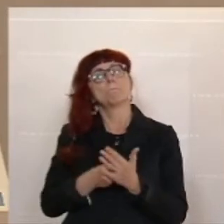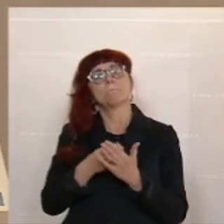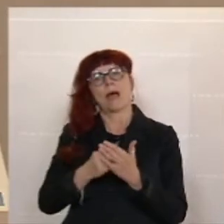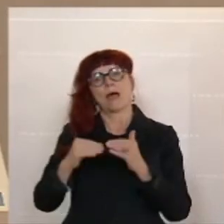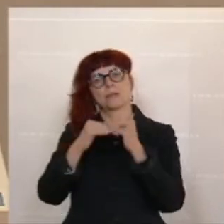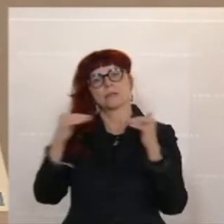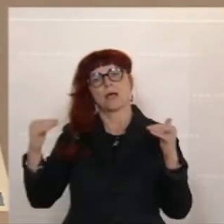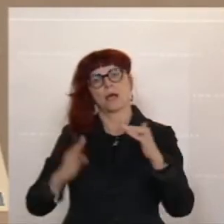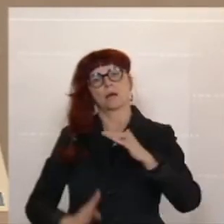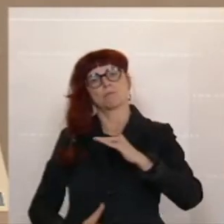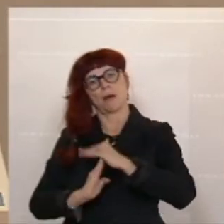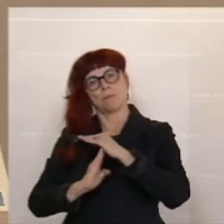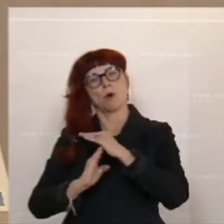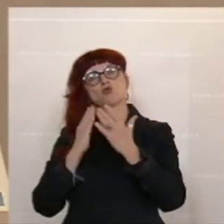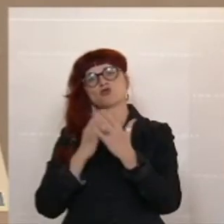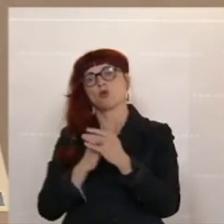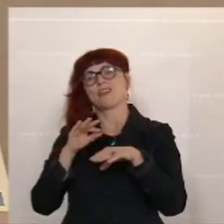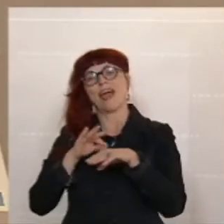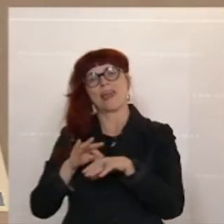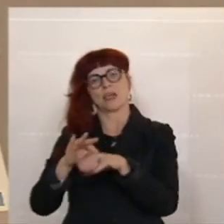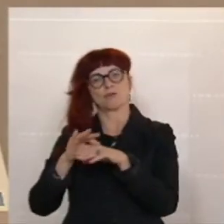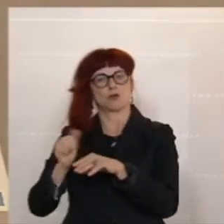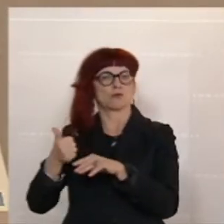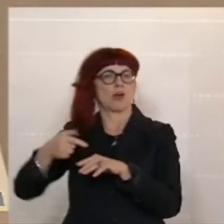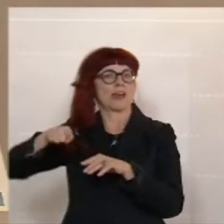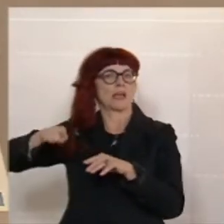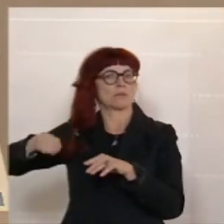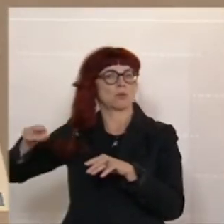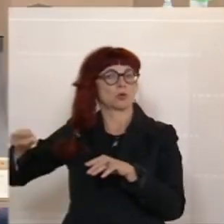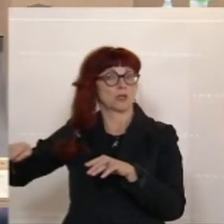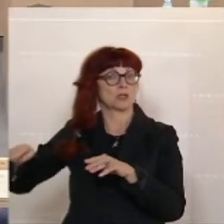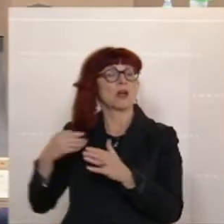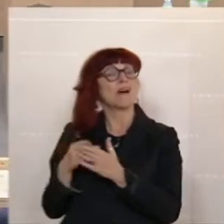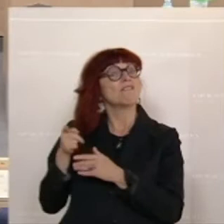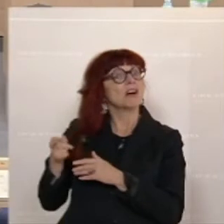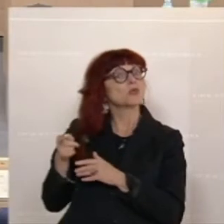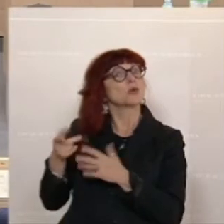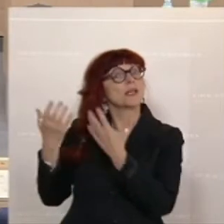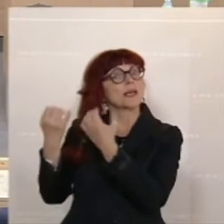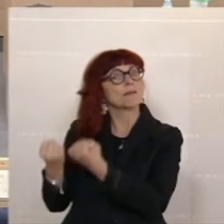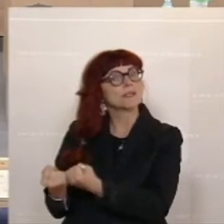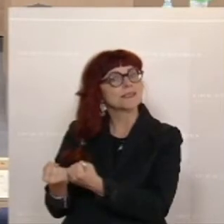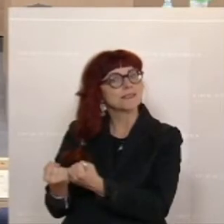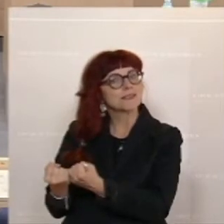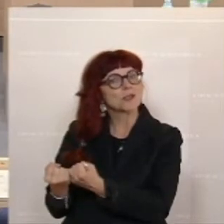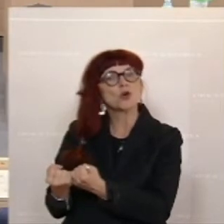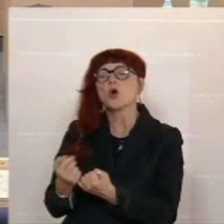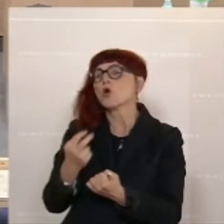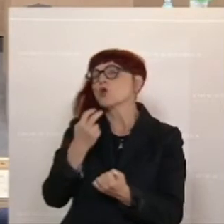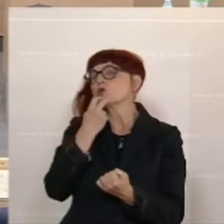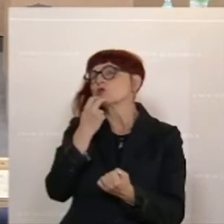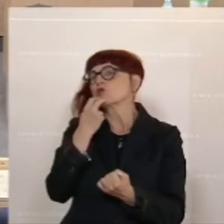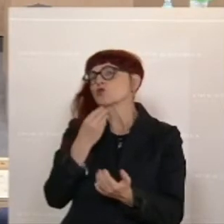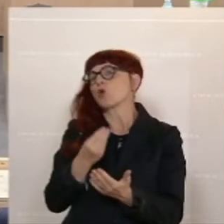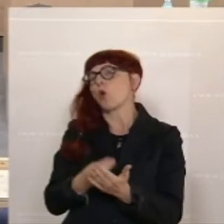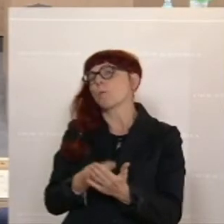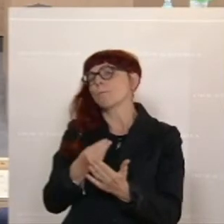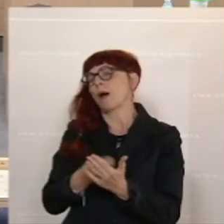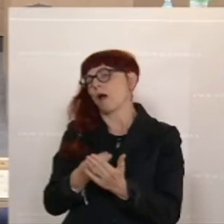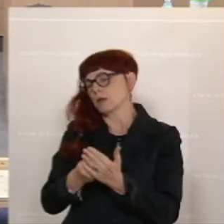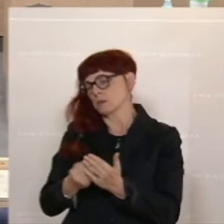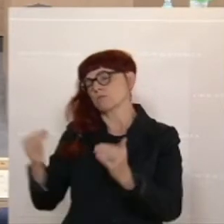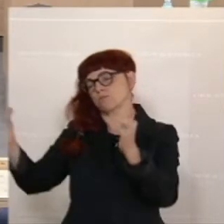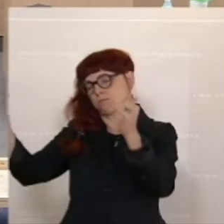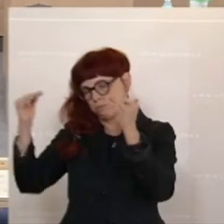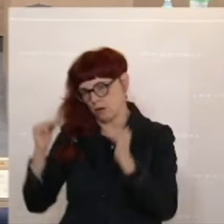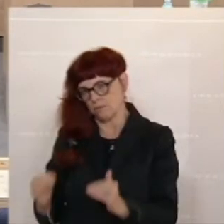Monaten eingeführt. Und wissen Sie, was das dort erzielt hat? Der Strompreis konnte signifikant